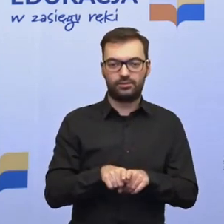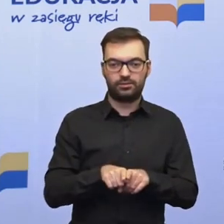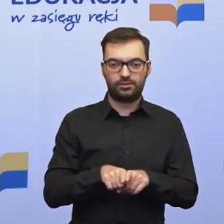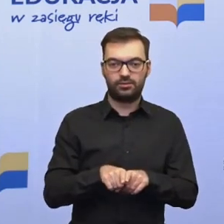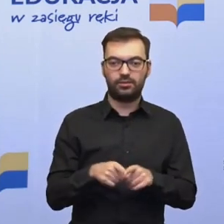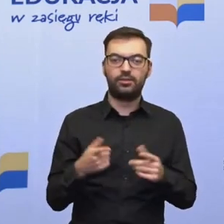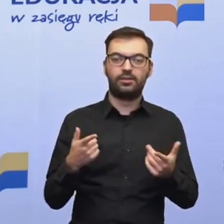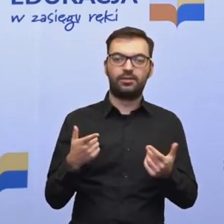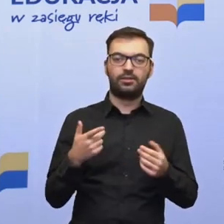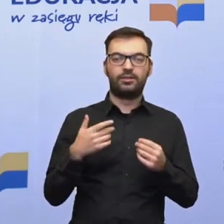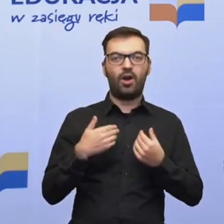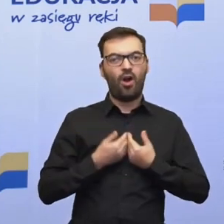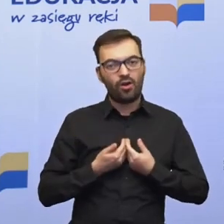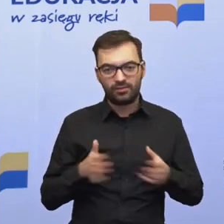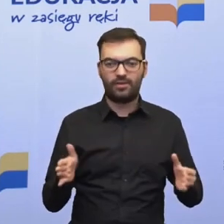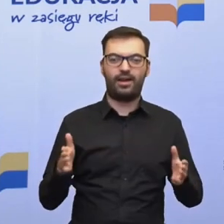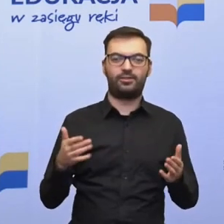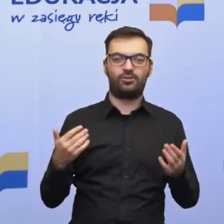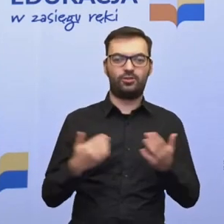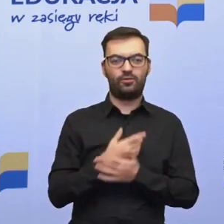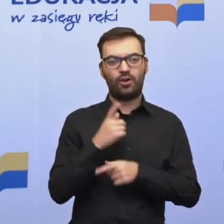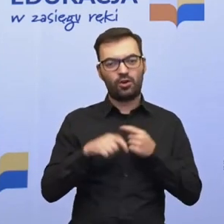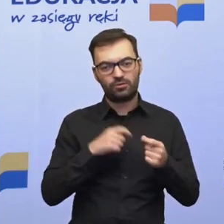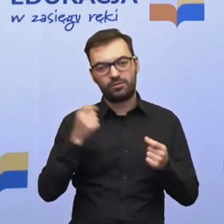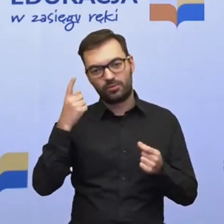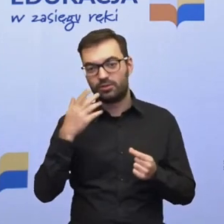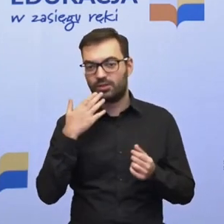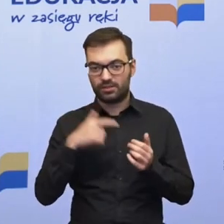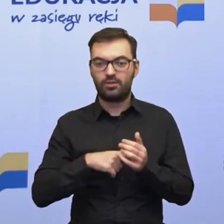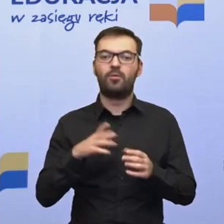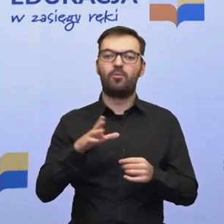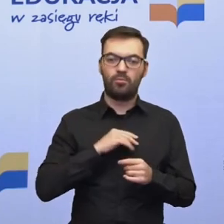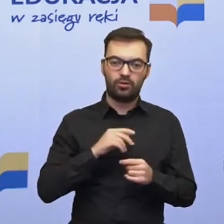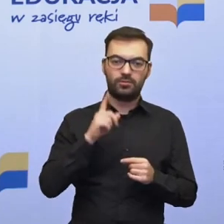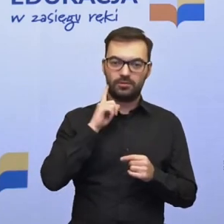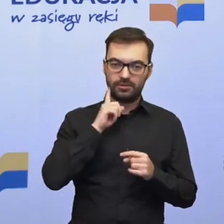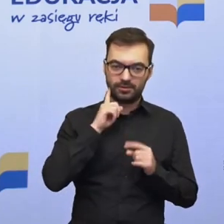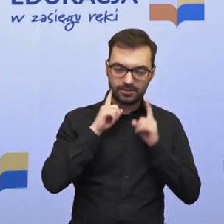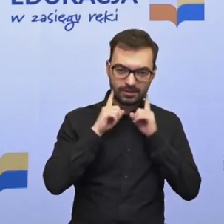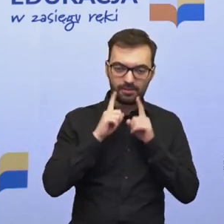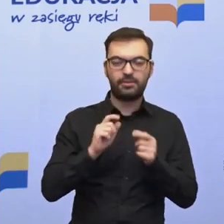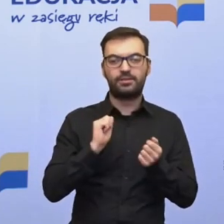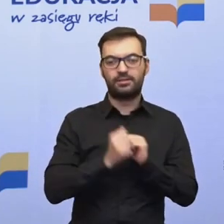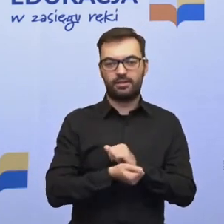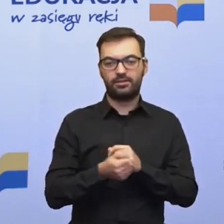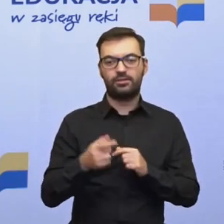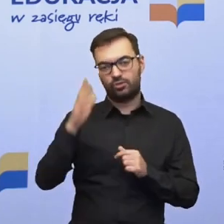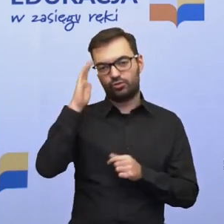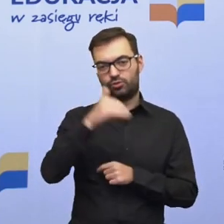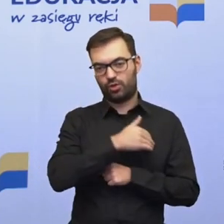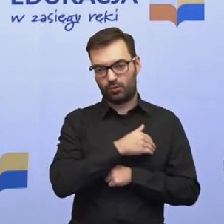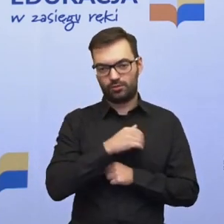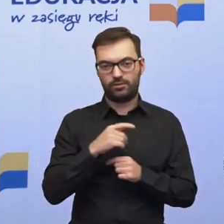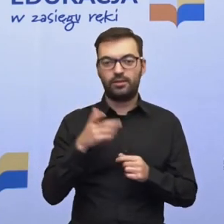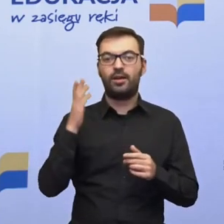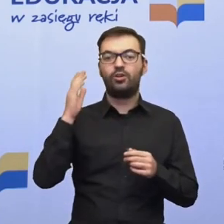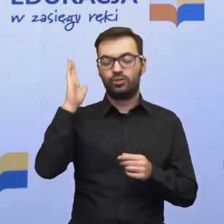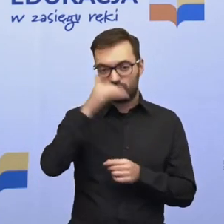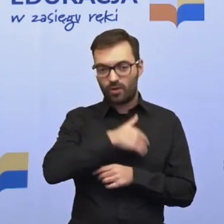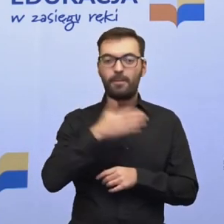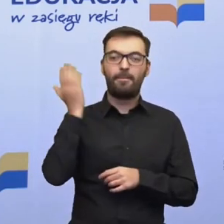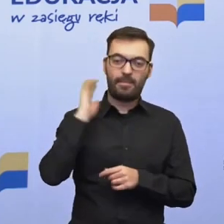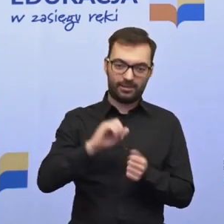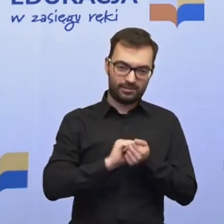podejściu i otwartości na nowe rozwiązania, możemy naprawdę zmieniać naszą szkołę, bo ona się będzie